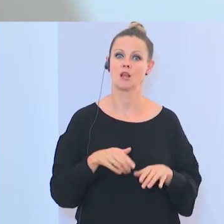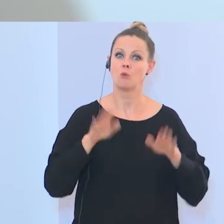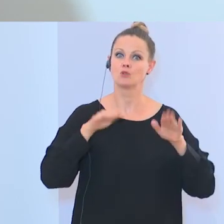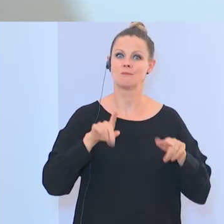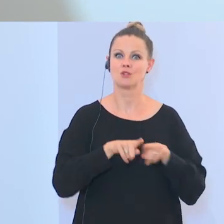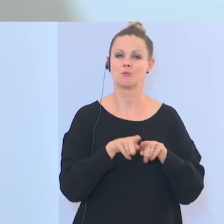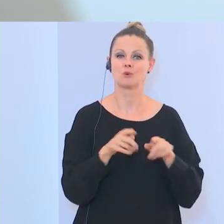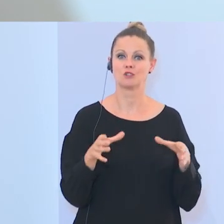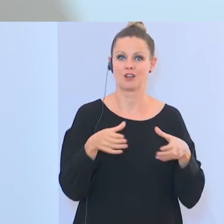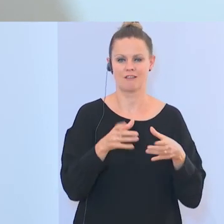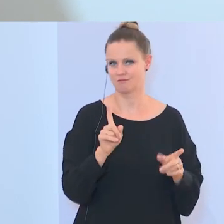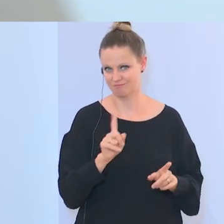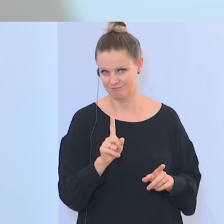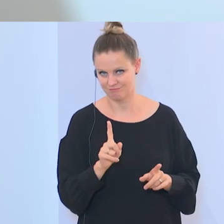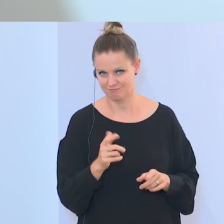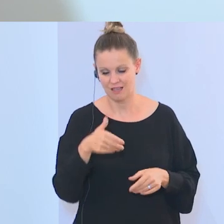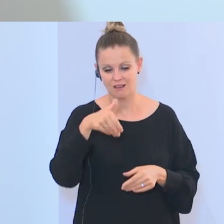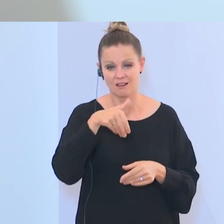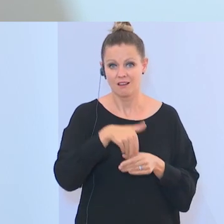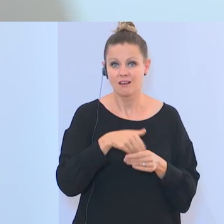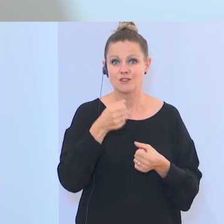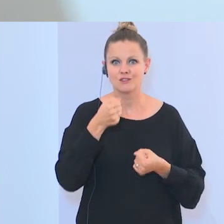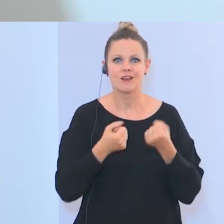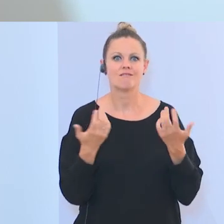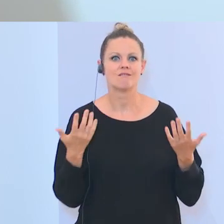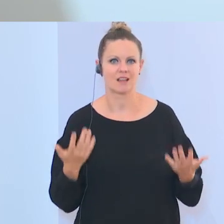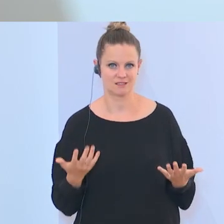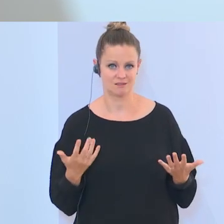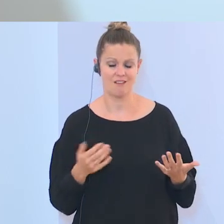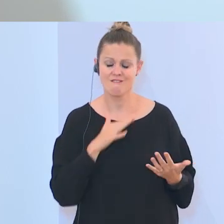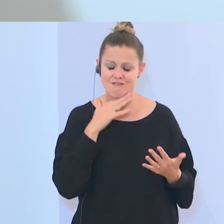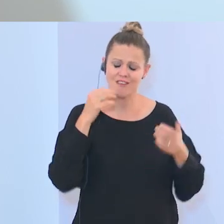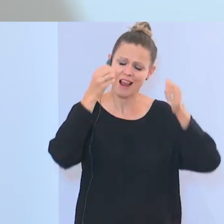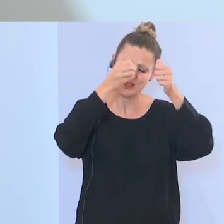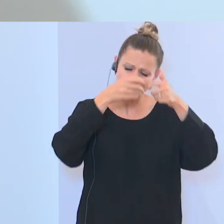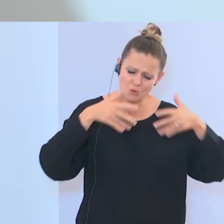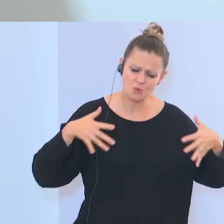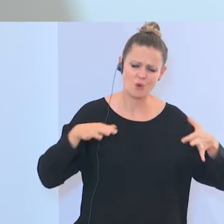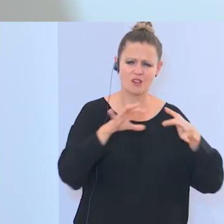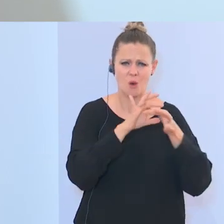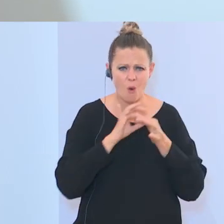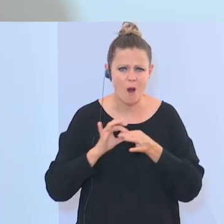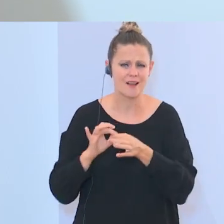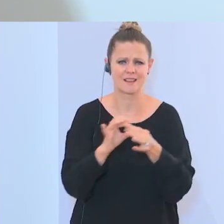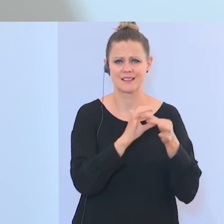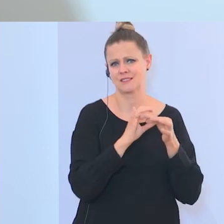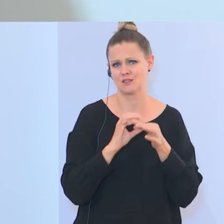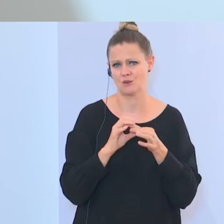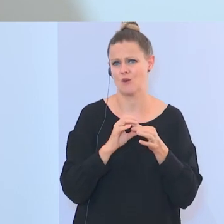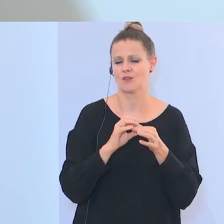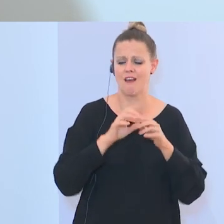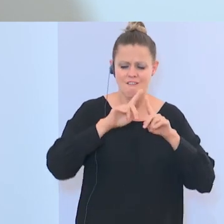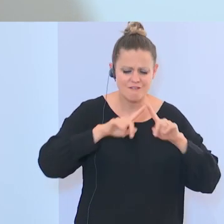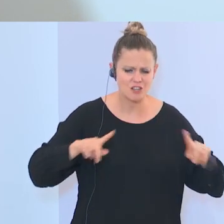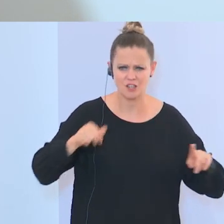so. Die Schwierigkeit liegt darin, dass hier viele Strukturen und Organisationen mit verschiedensten